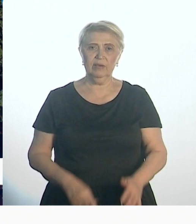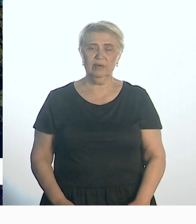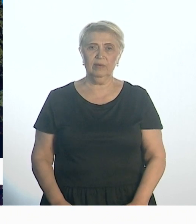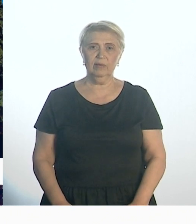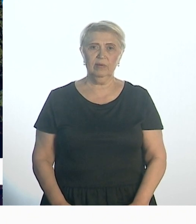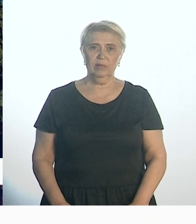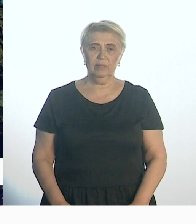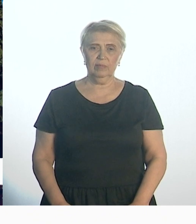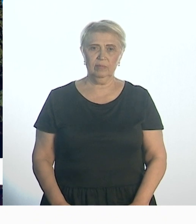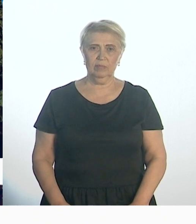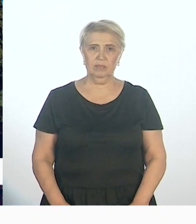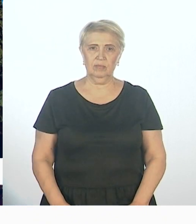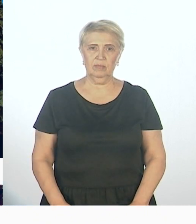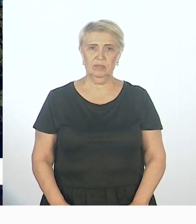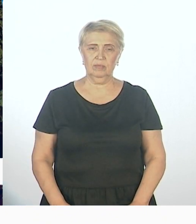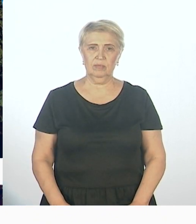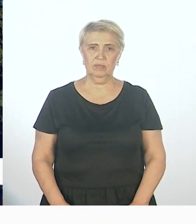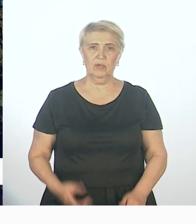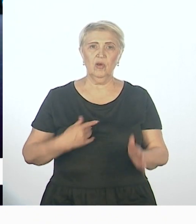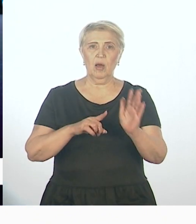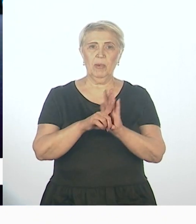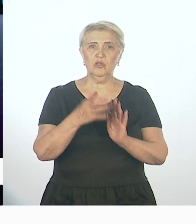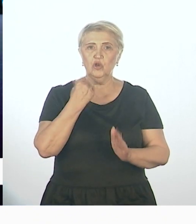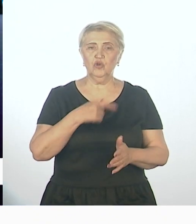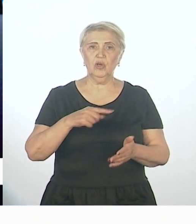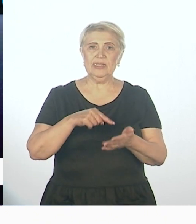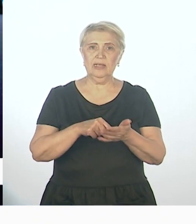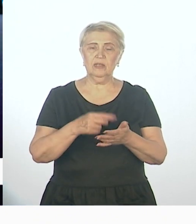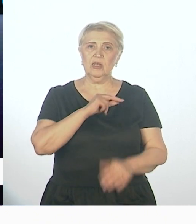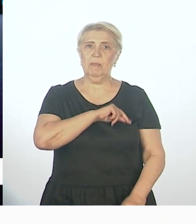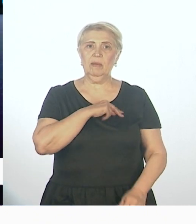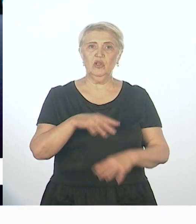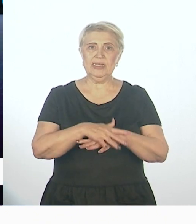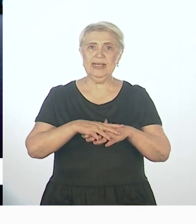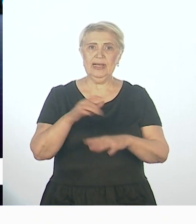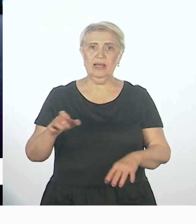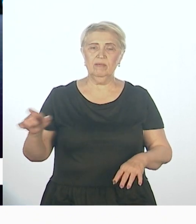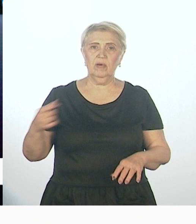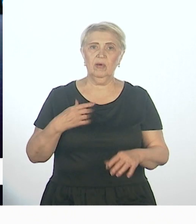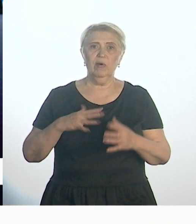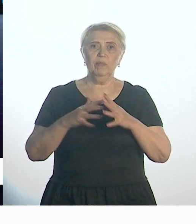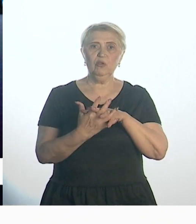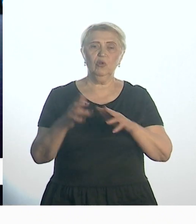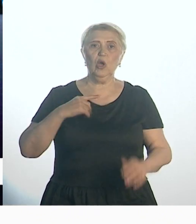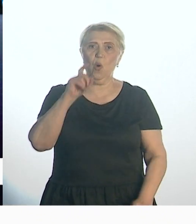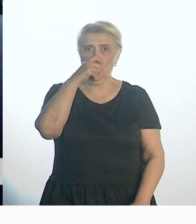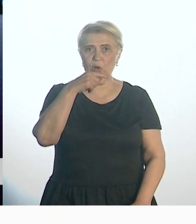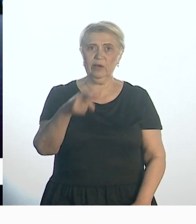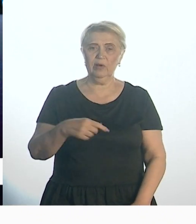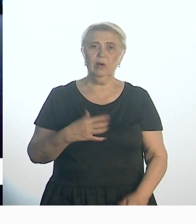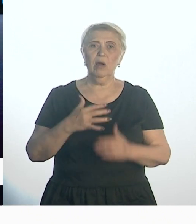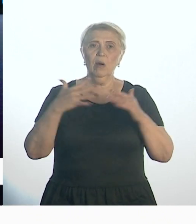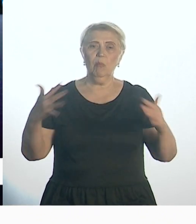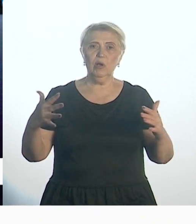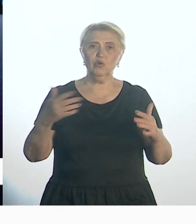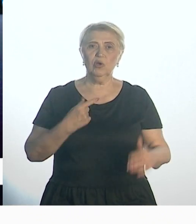еще один появится. Да, совершенно верно. У нас появится центр по работе с населением в поселке Горького, потому что большой